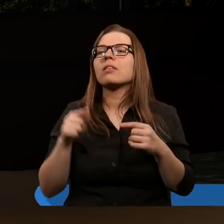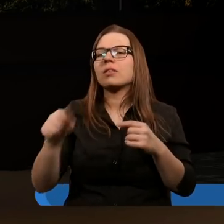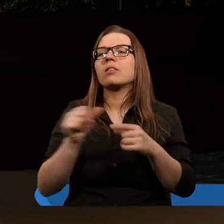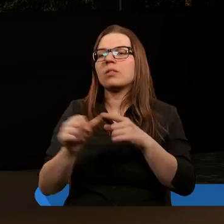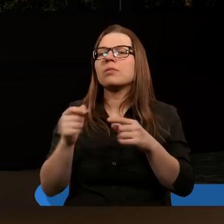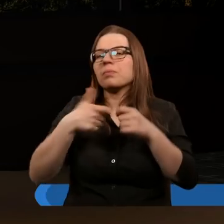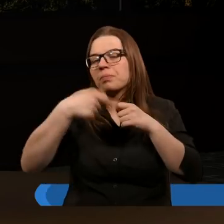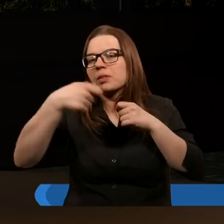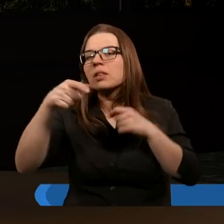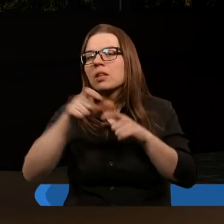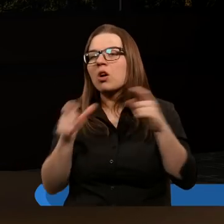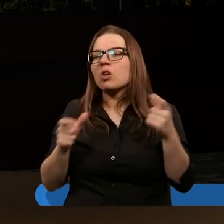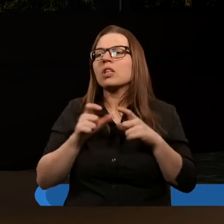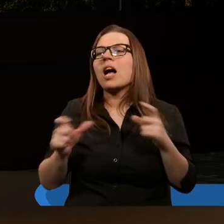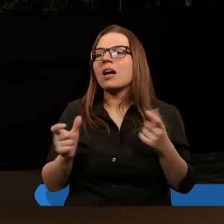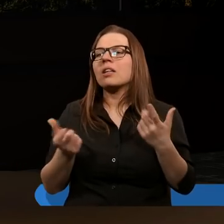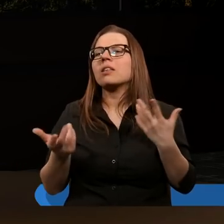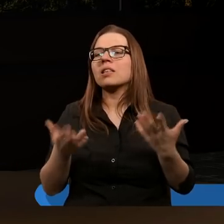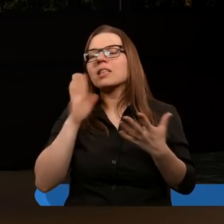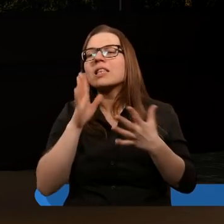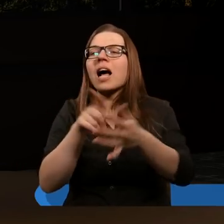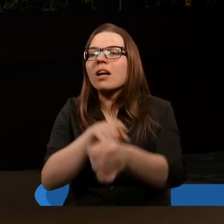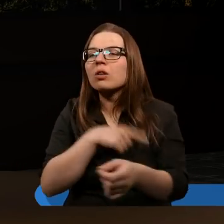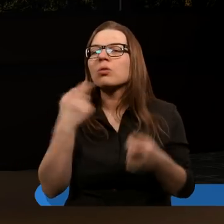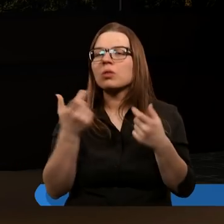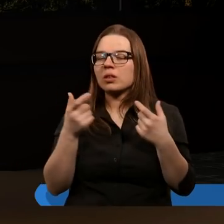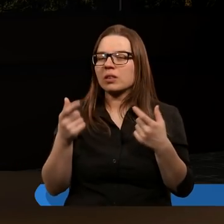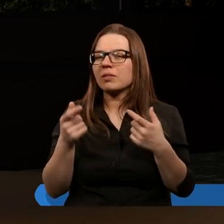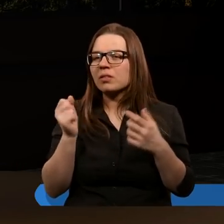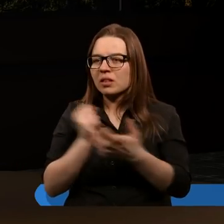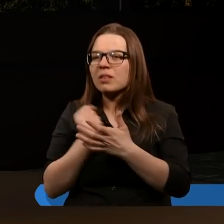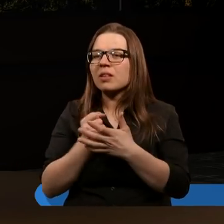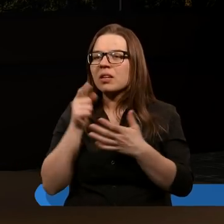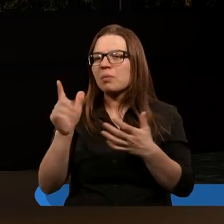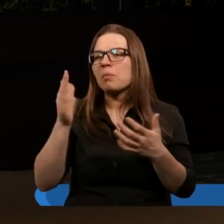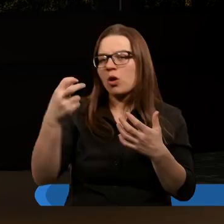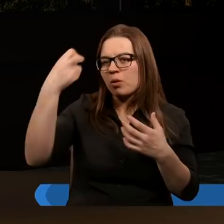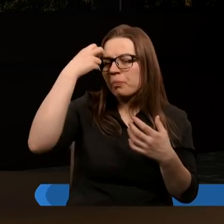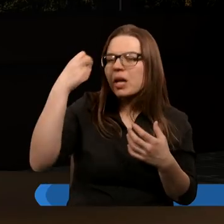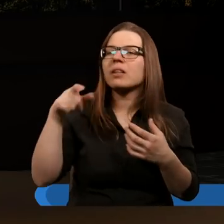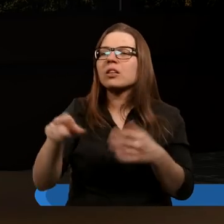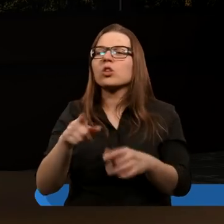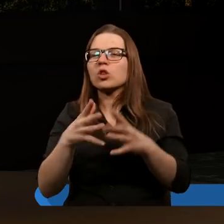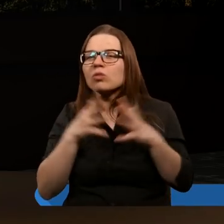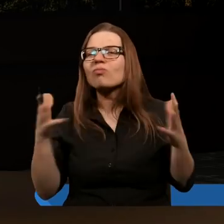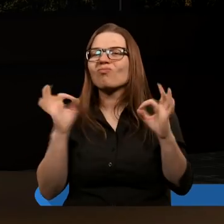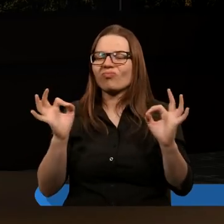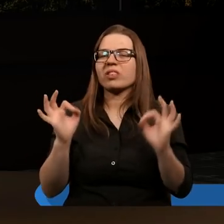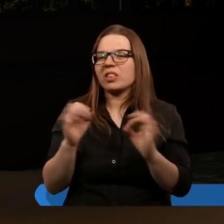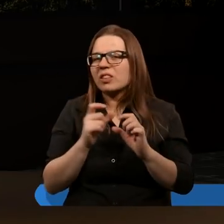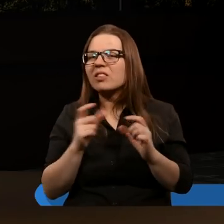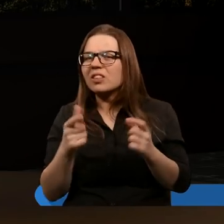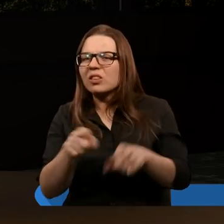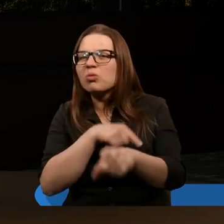niezwykle przedłużający się okres czasu. był taki najdłuższy, ten siwy koń, potem ta piąta pieczeń, najdłuższy okres takiej faktycznie